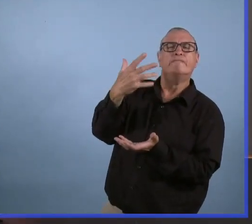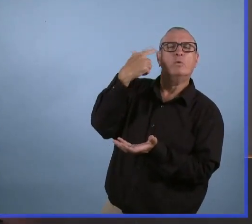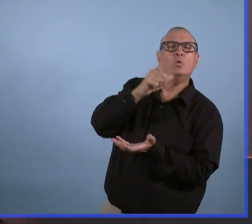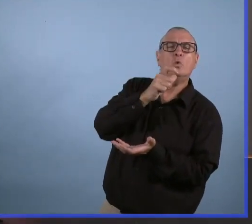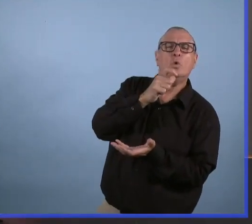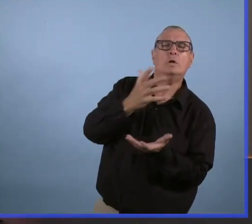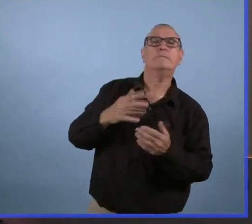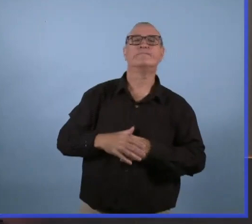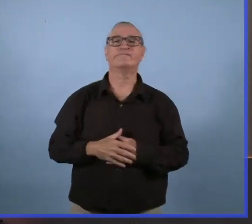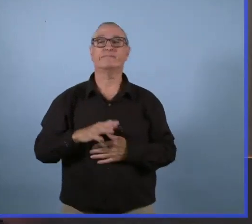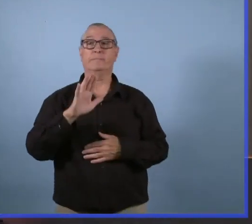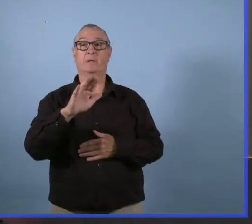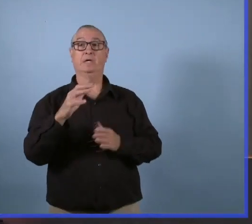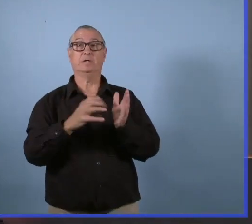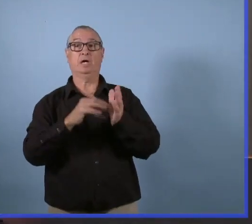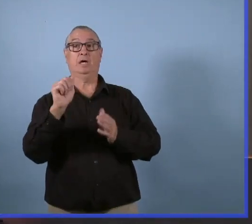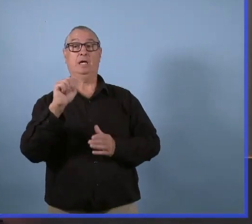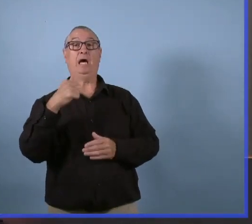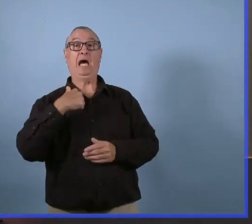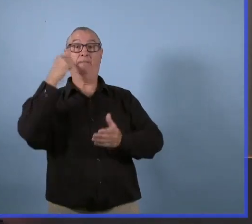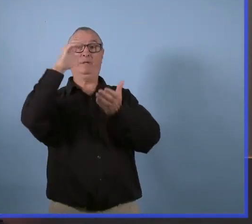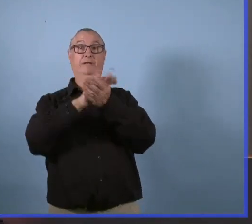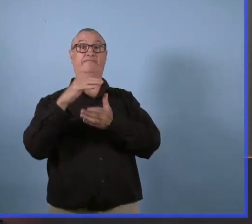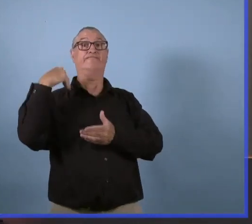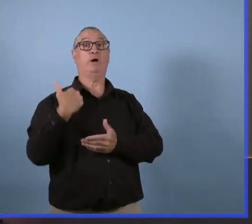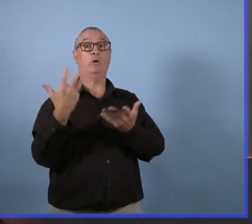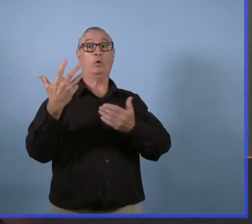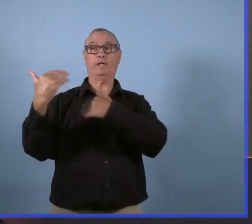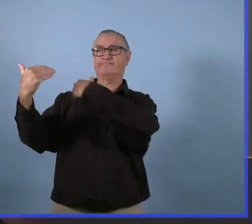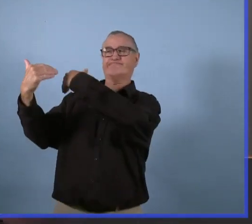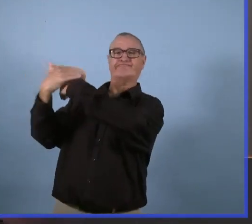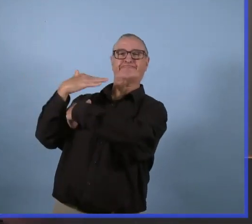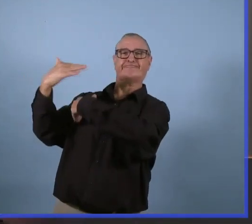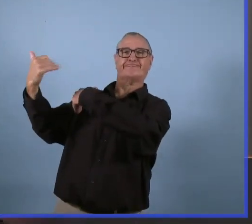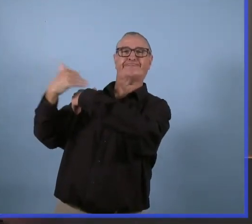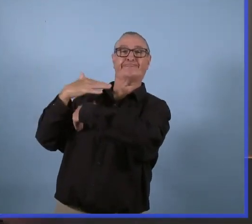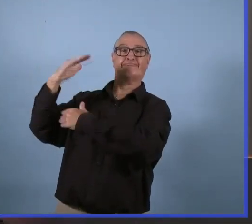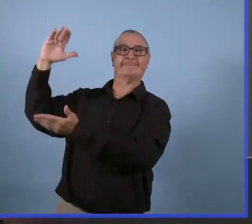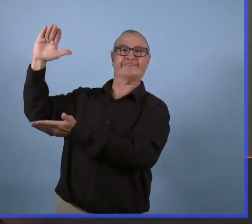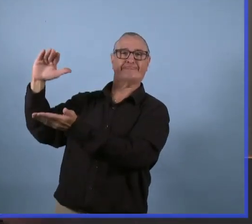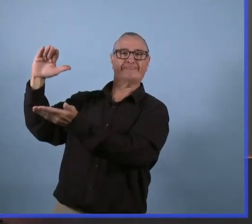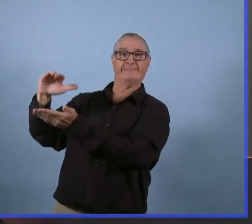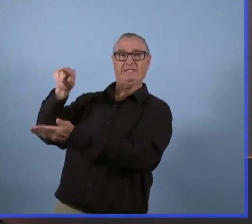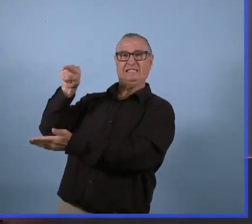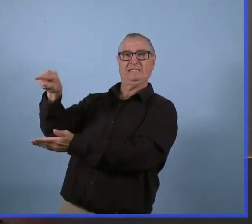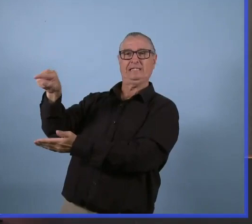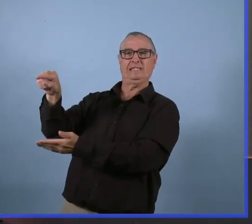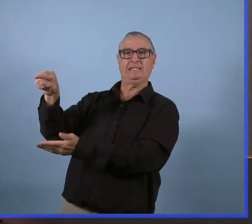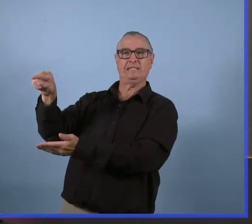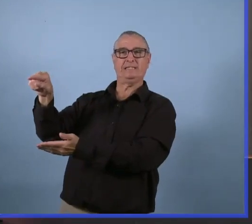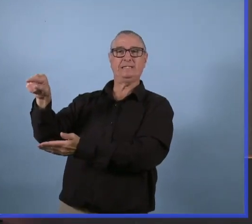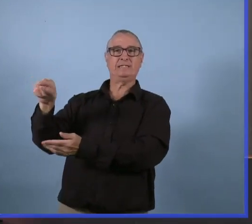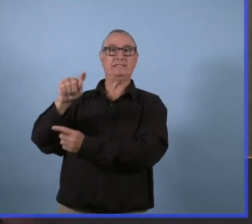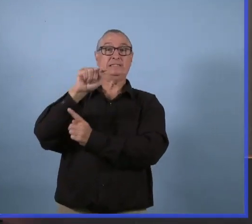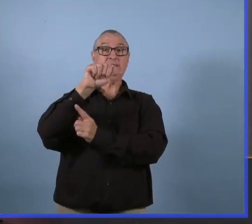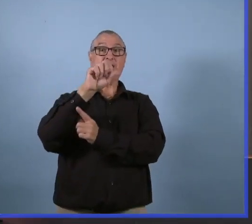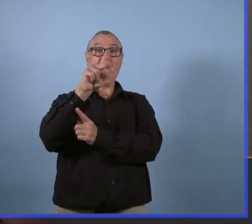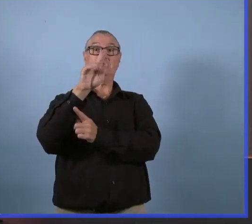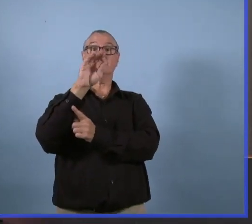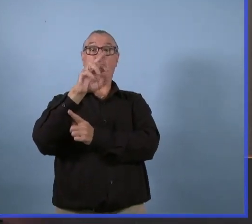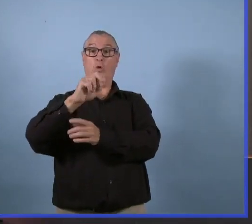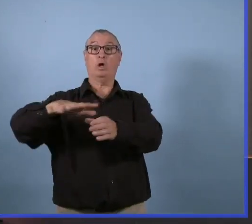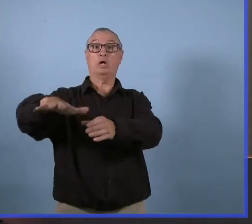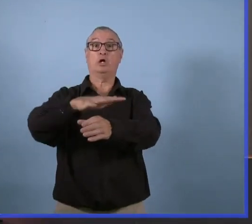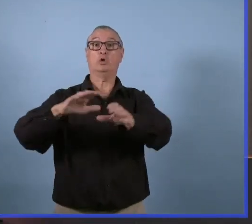vaccins, encore une fois, sont envoyés par le gouvernement. Je pense qu'il y a eu des problèmes au niveau des commandes à ce niveau-là.